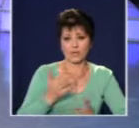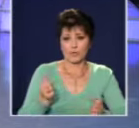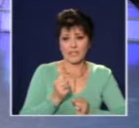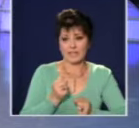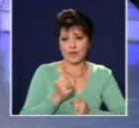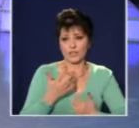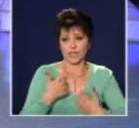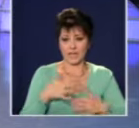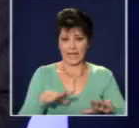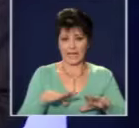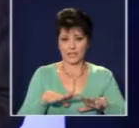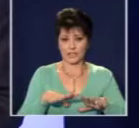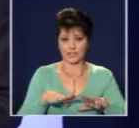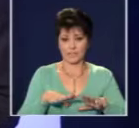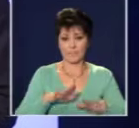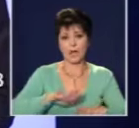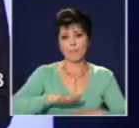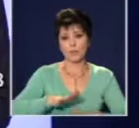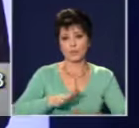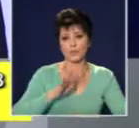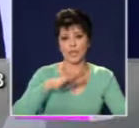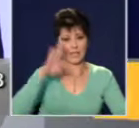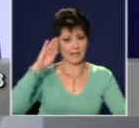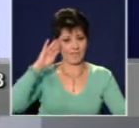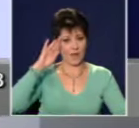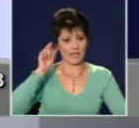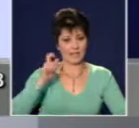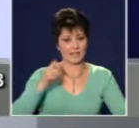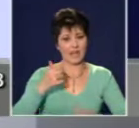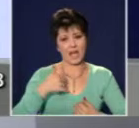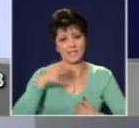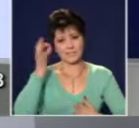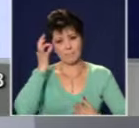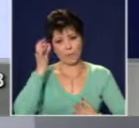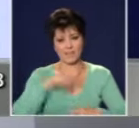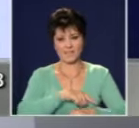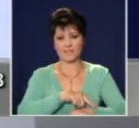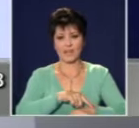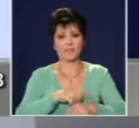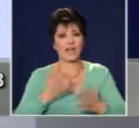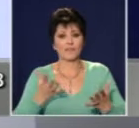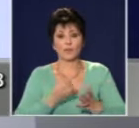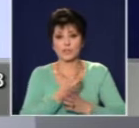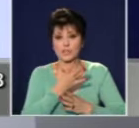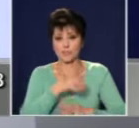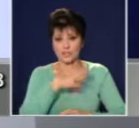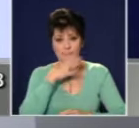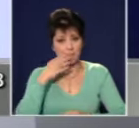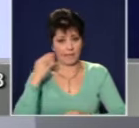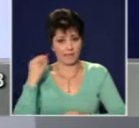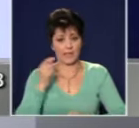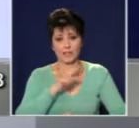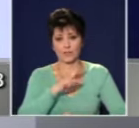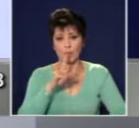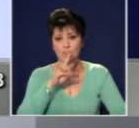По отношение на военните, аз изпомням времето, когато, каквото и да се случи в България, до 3-4